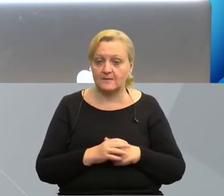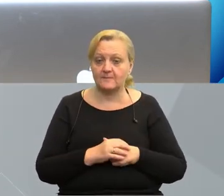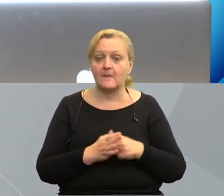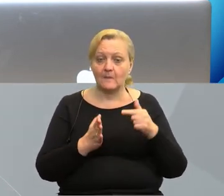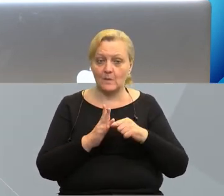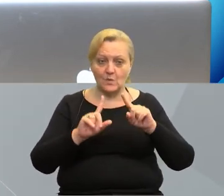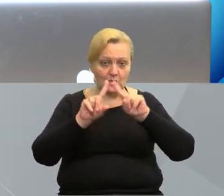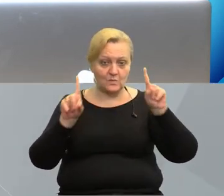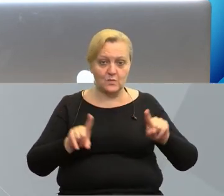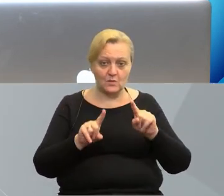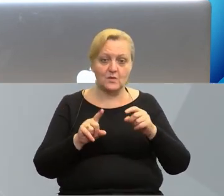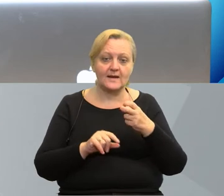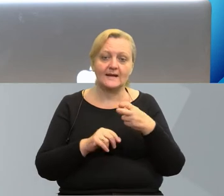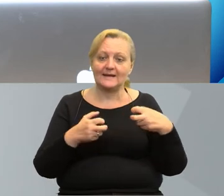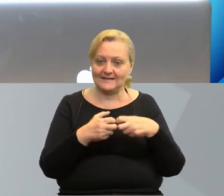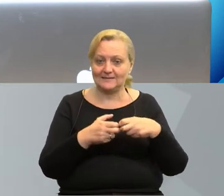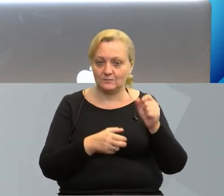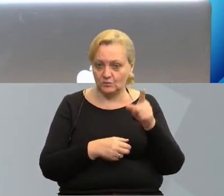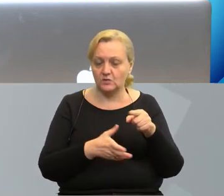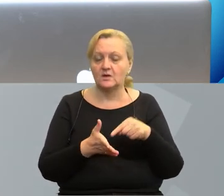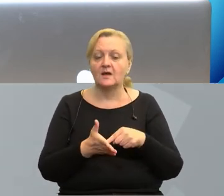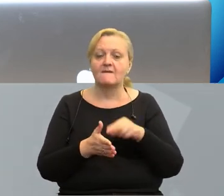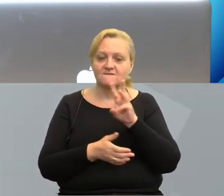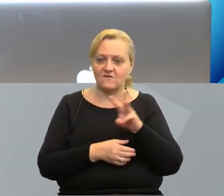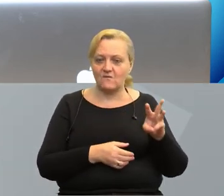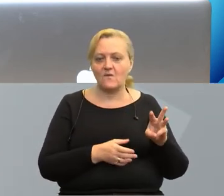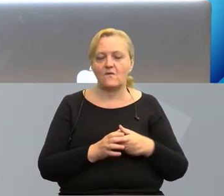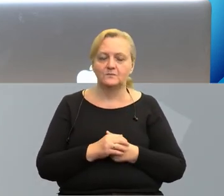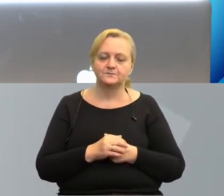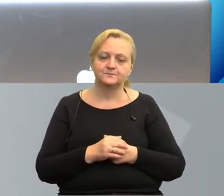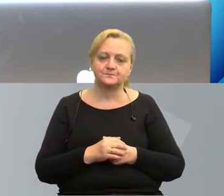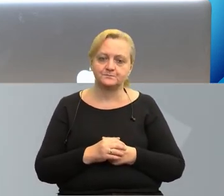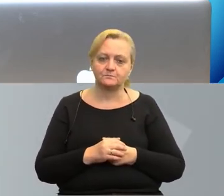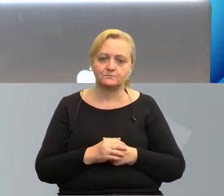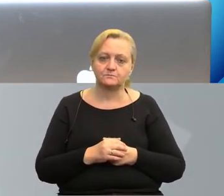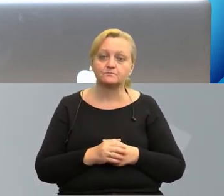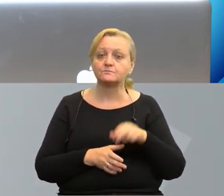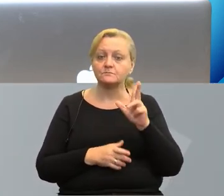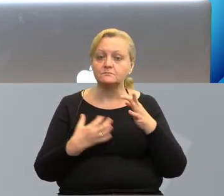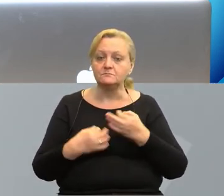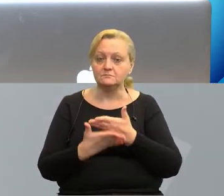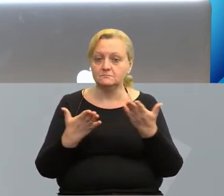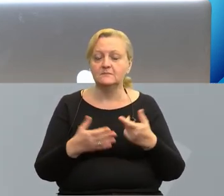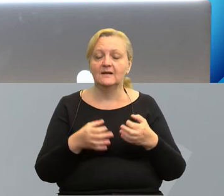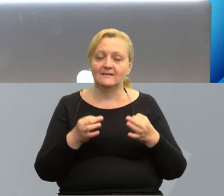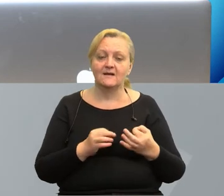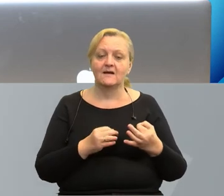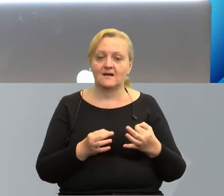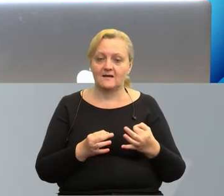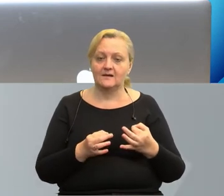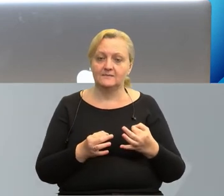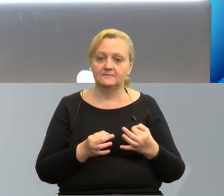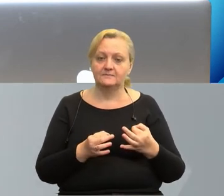Ta broszura jest w formie elektronicznej, jest dostępna na naszej stronie. Ci, którzy z Państwa oglądają nas